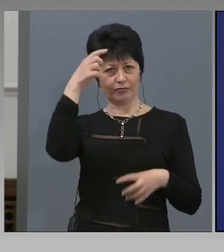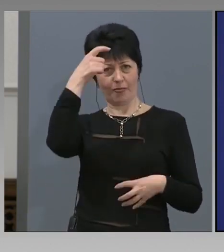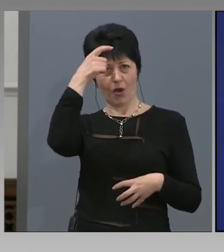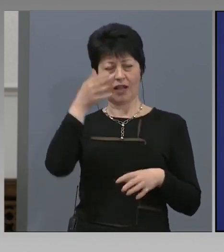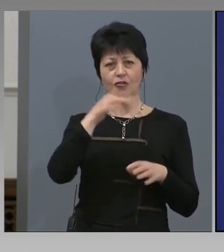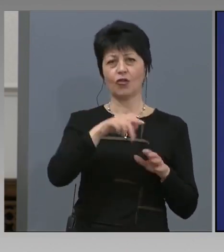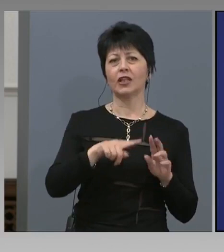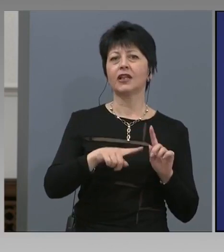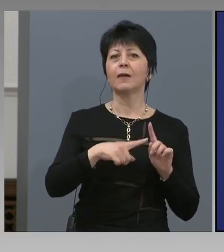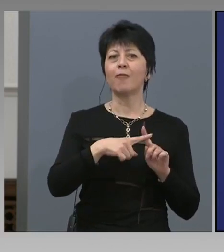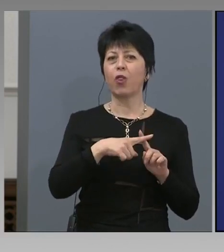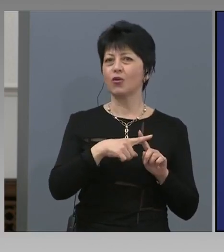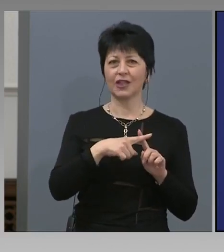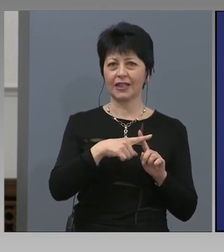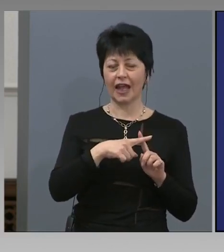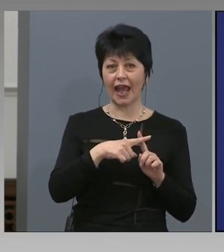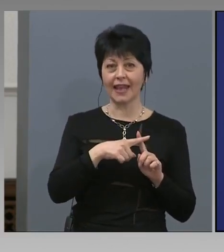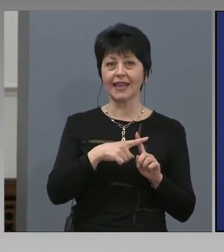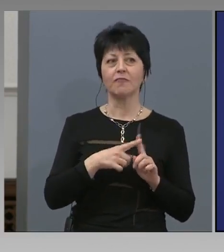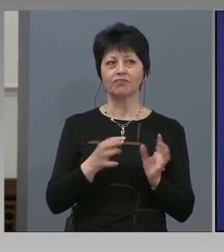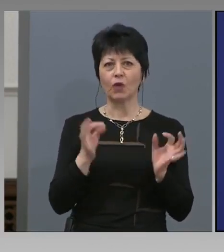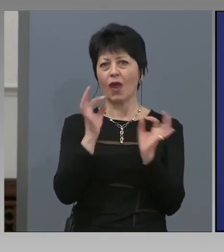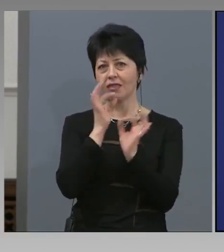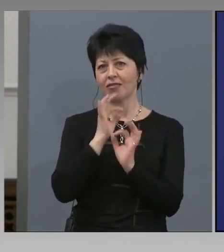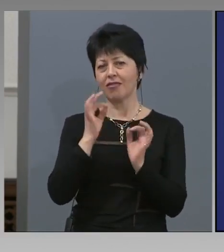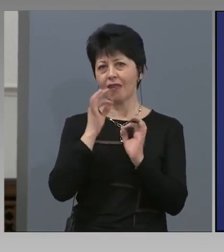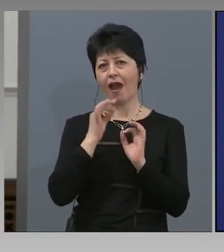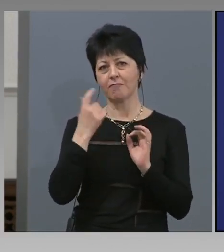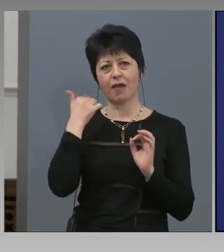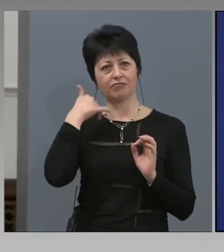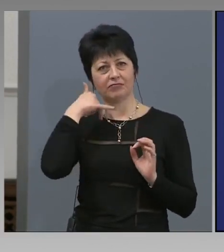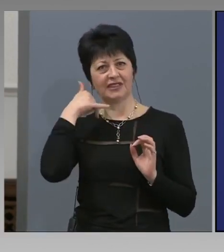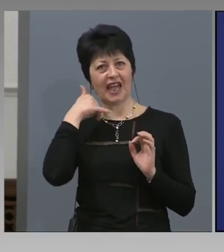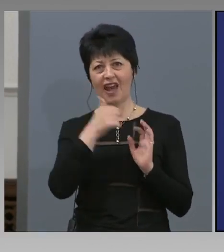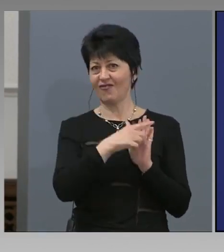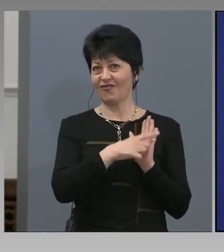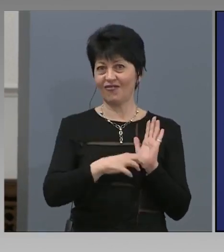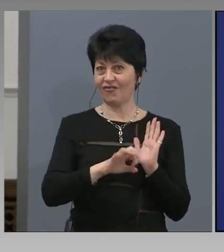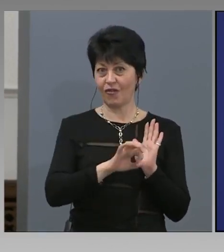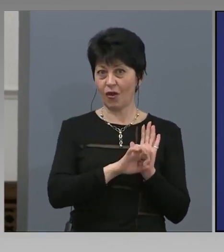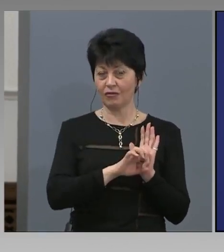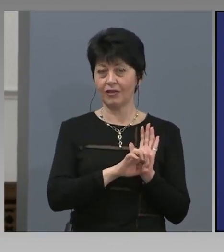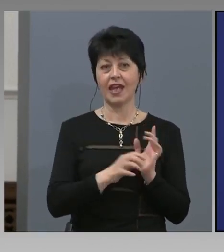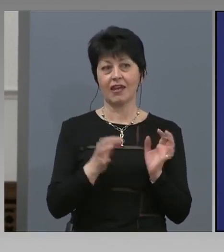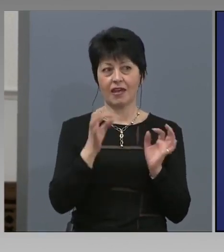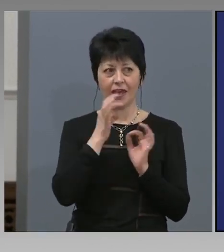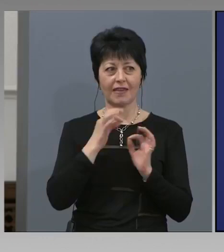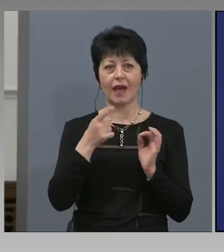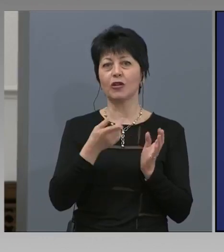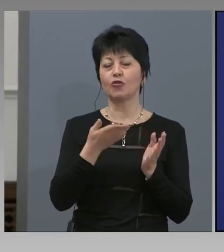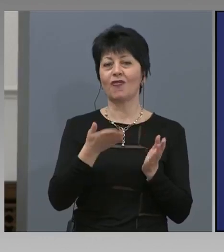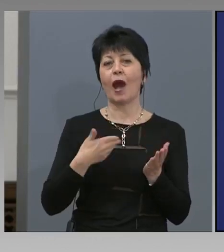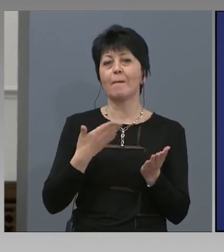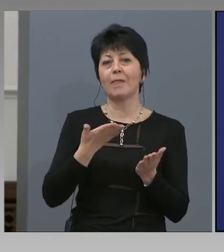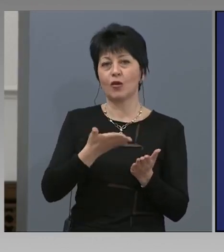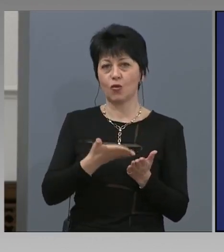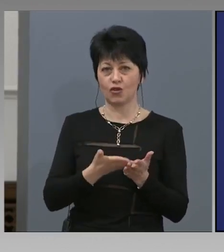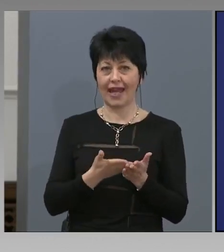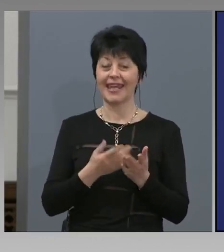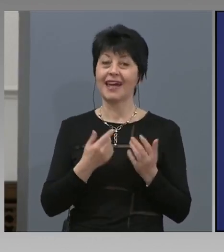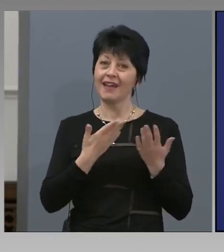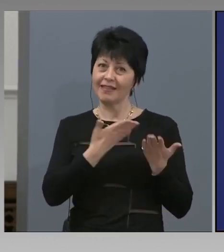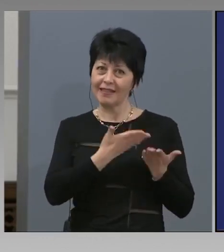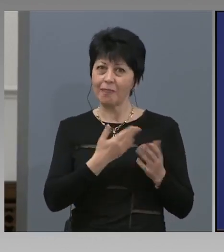няма смартфон, не може да разполага с това приложение. Лекарите, които са в самите болници, ще въвеждат ли неговите данни?